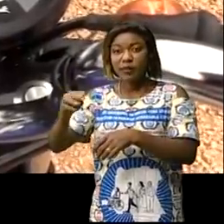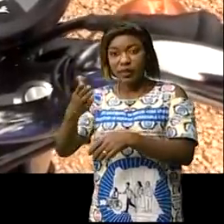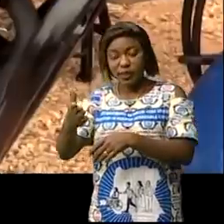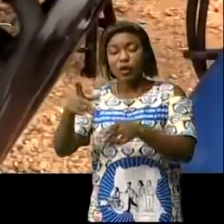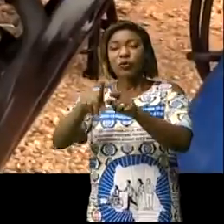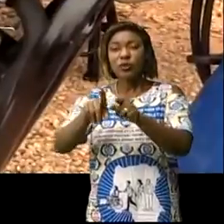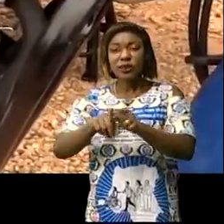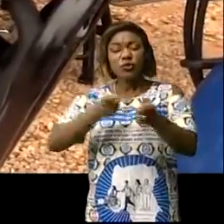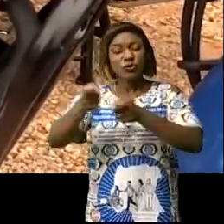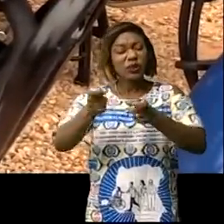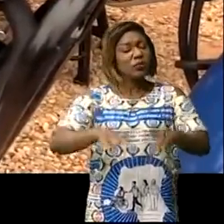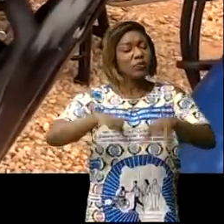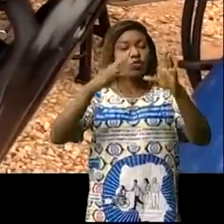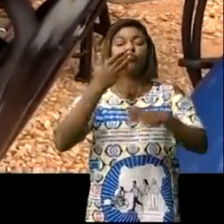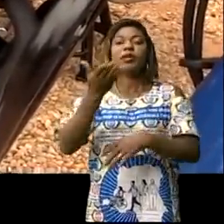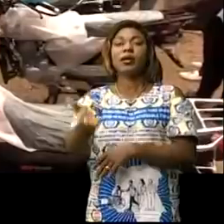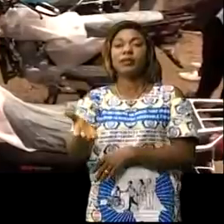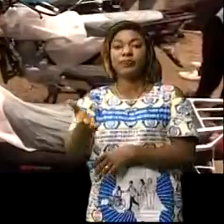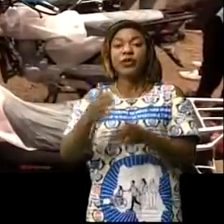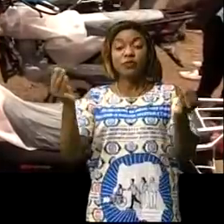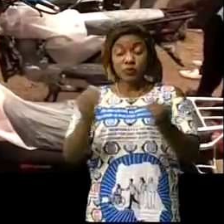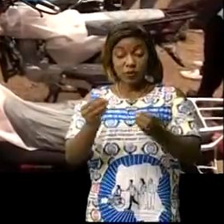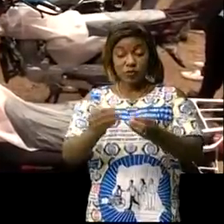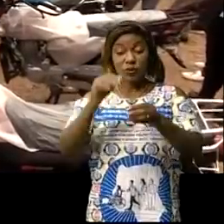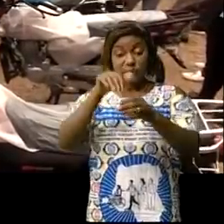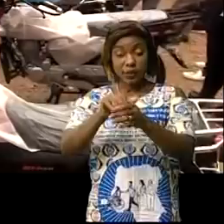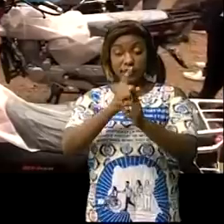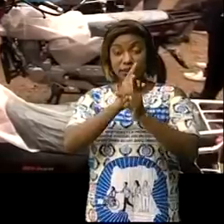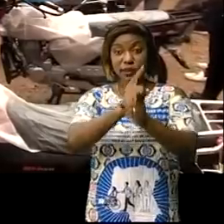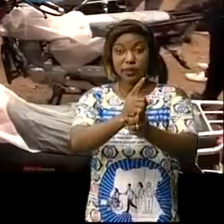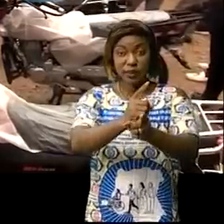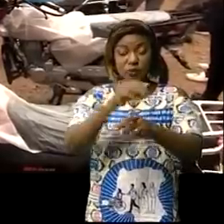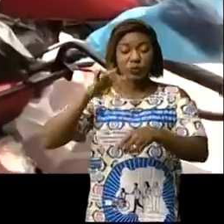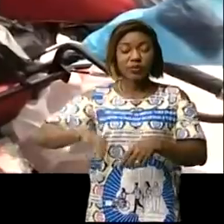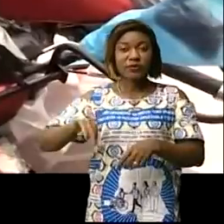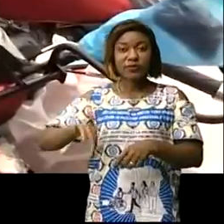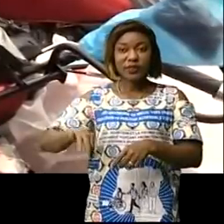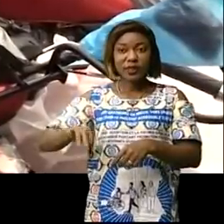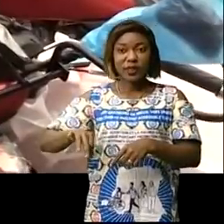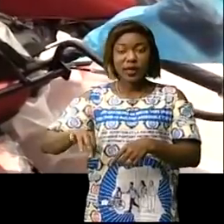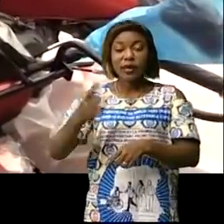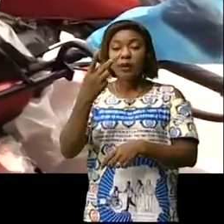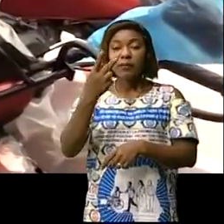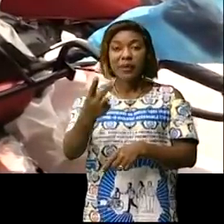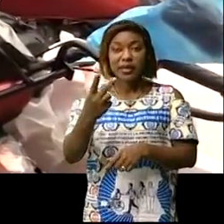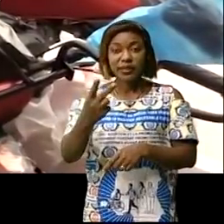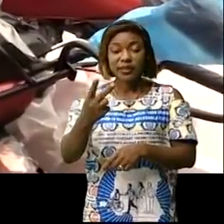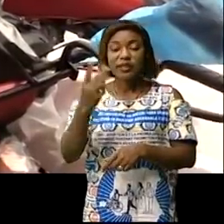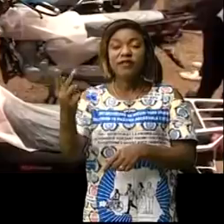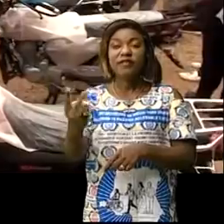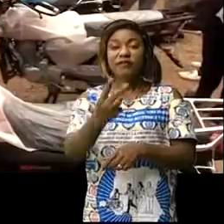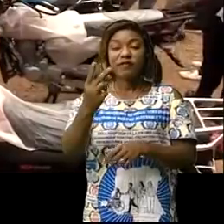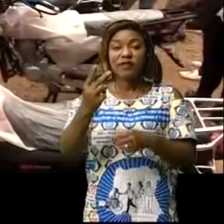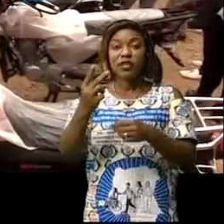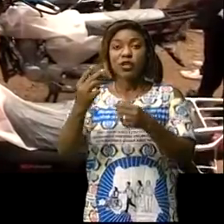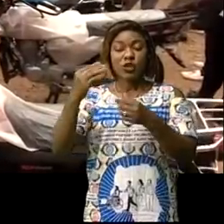criminalité urbaine. C'est au total 8 services dans les domaines sécuritaires qui ont bénéficié mardi 20 juillet 2021 à